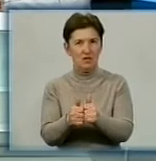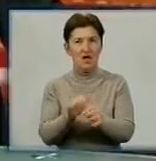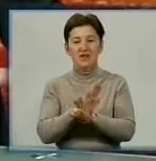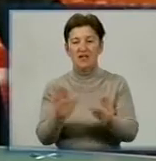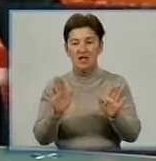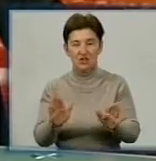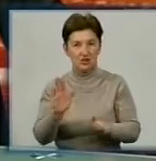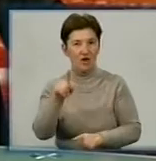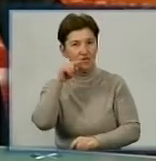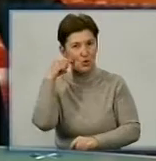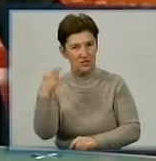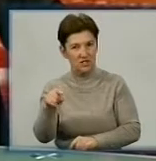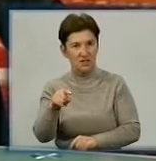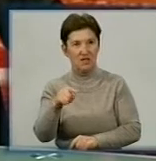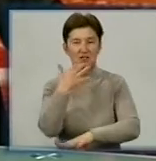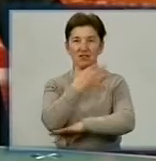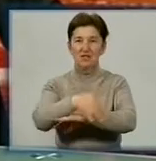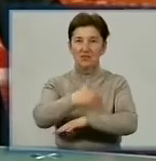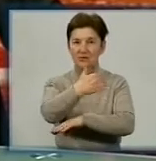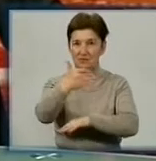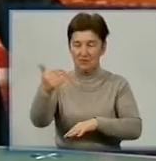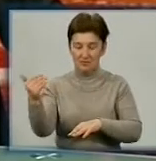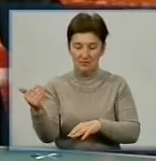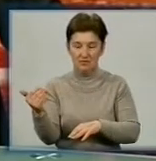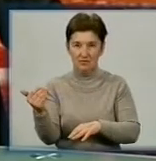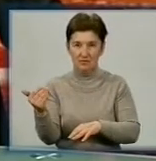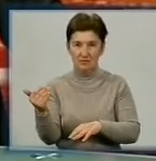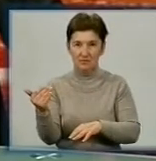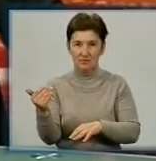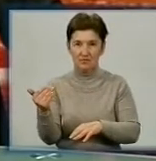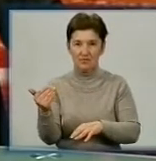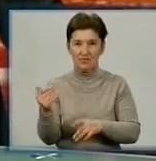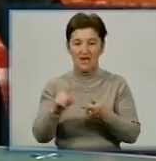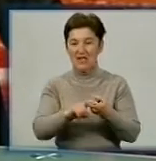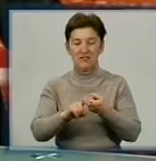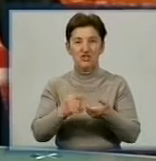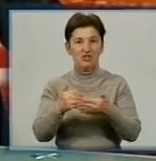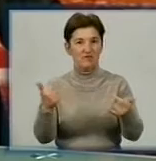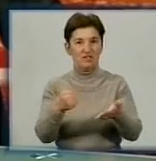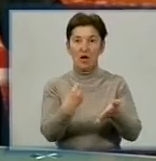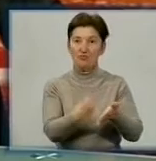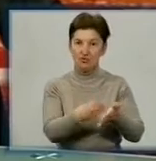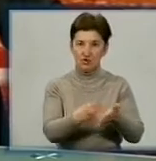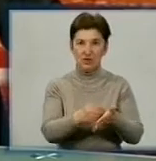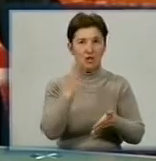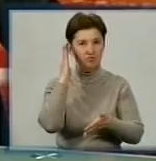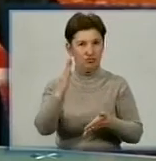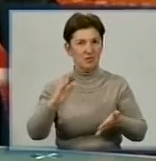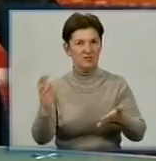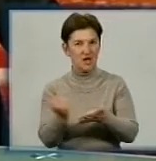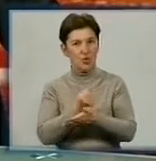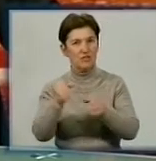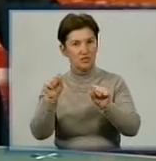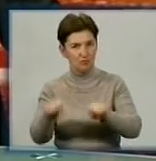Росії, але й в інших країнах, можливо, це будуть країни як Азії, так і Європи, залежить від бюджету, але будемо знаходити можливість. Тому що, якщо